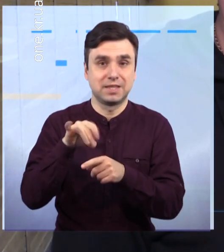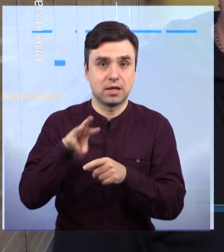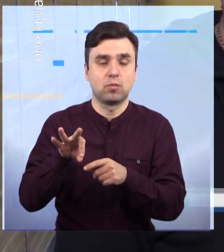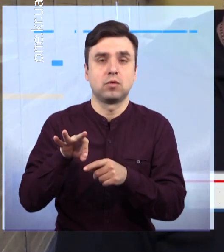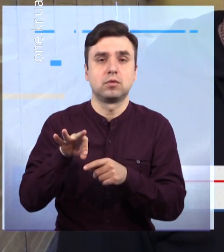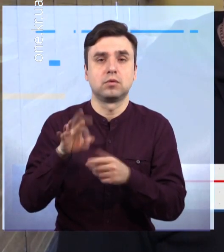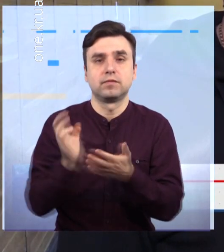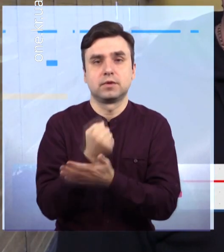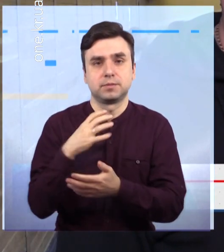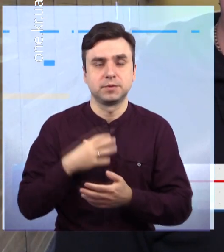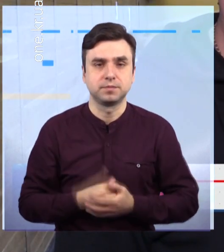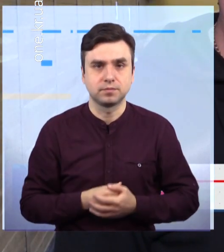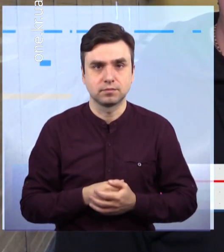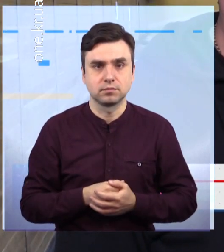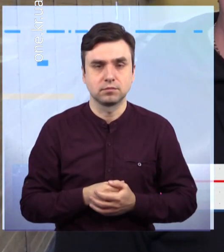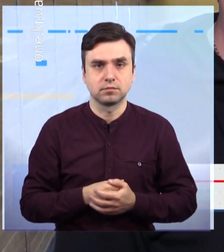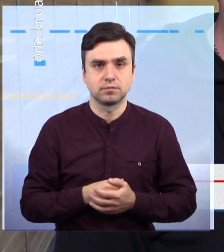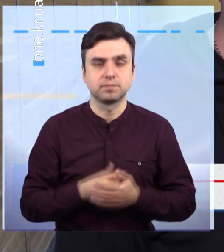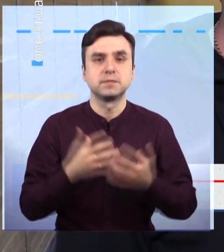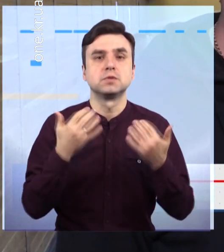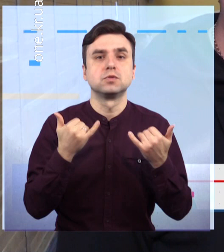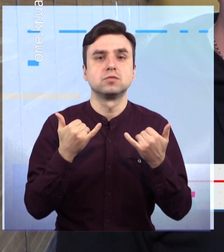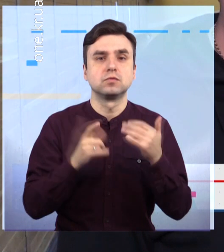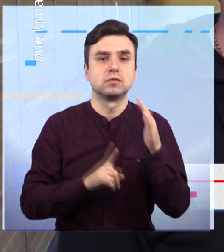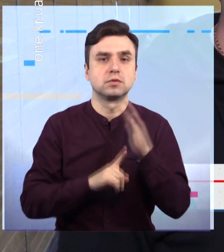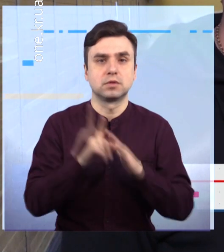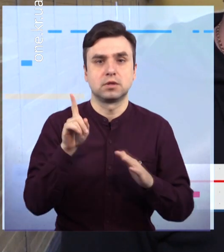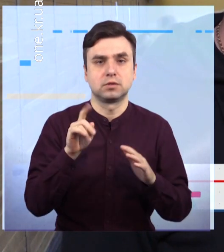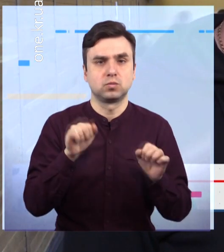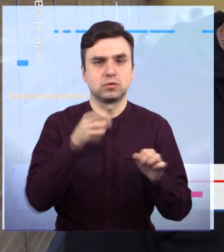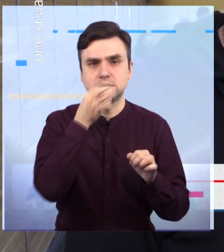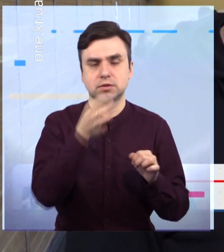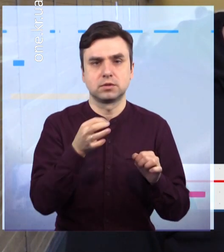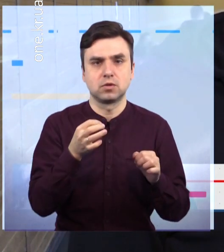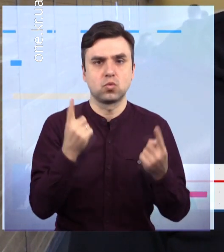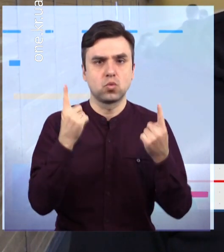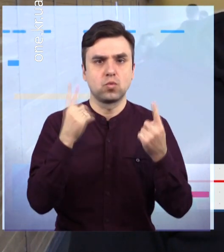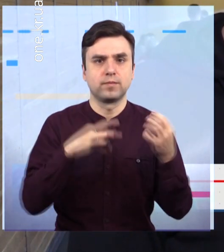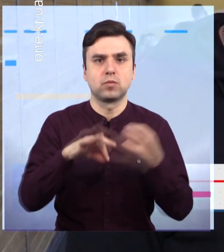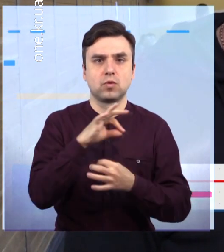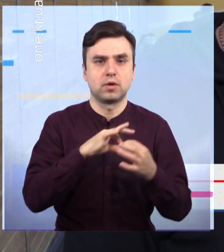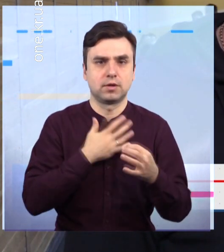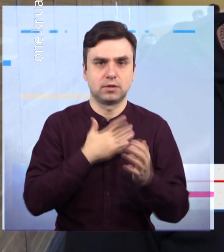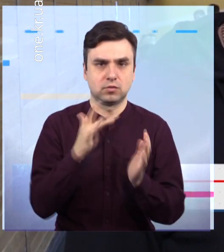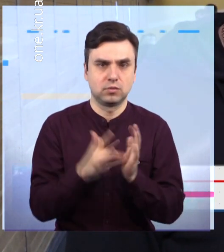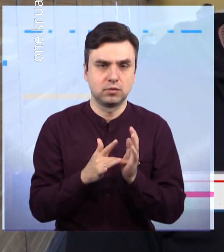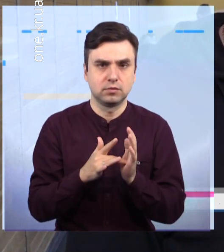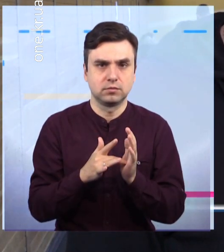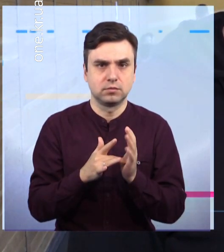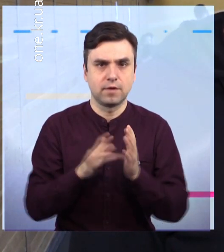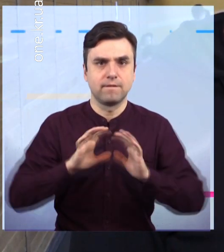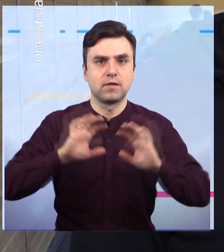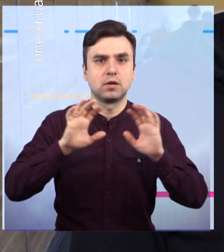На самом деле сьогодні стартовал, можна сказати так, большой проект для нашого города. Це